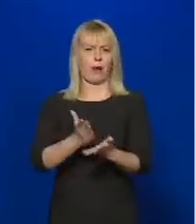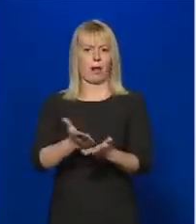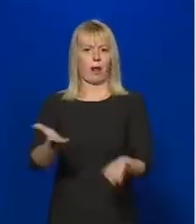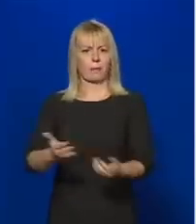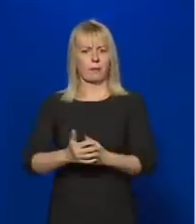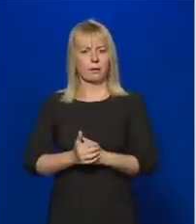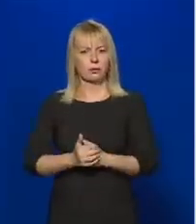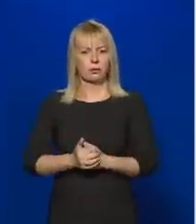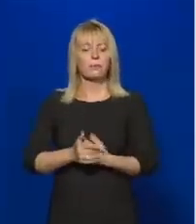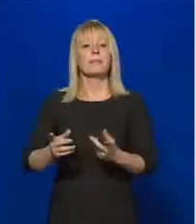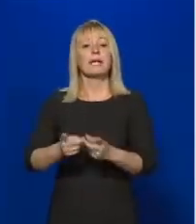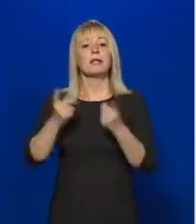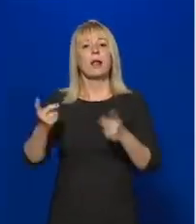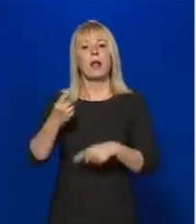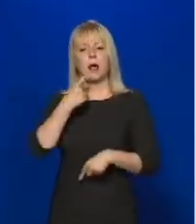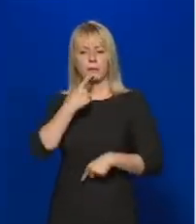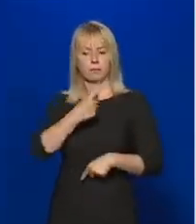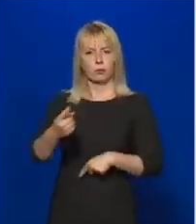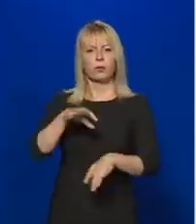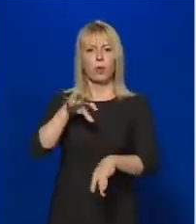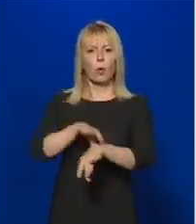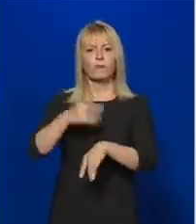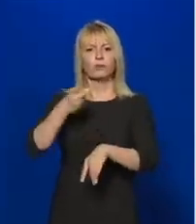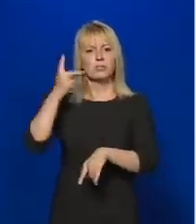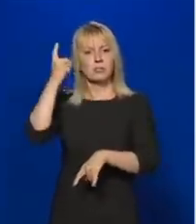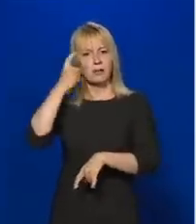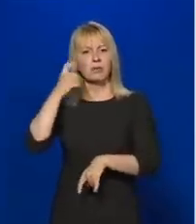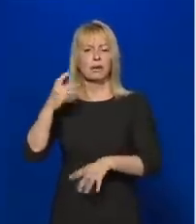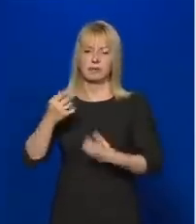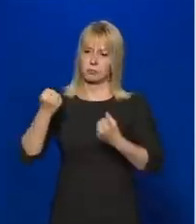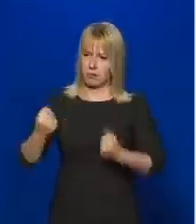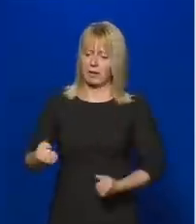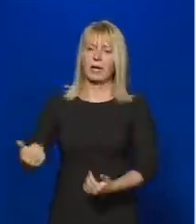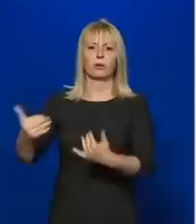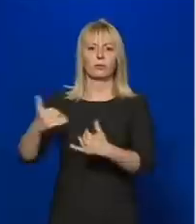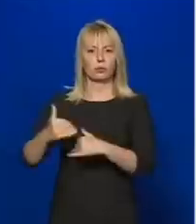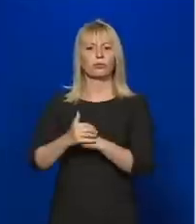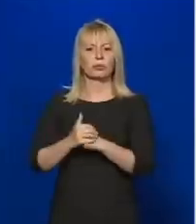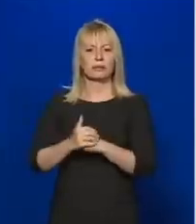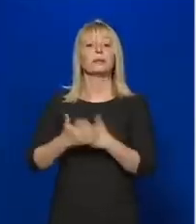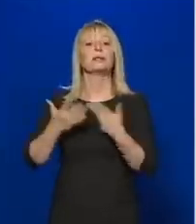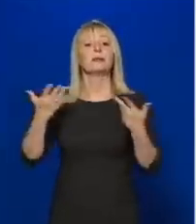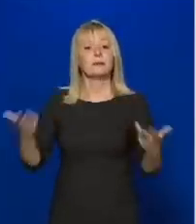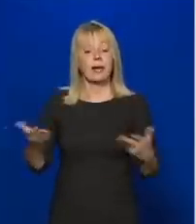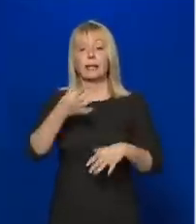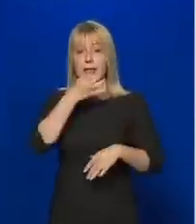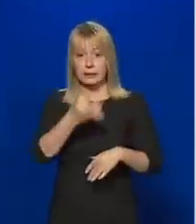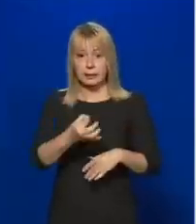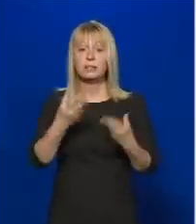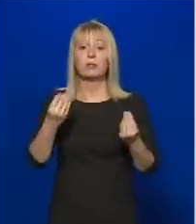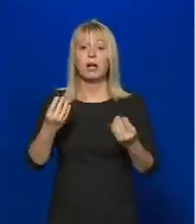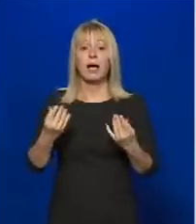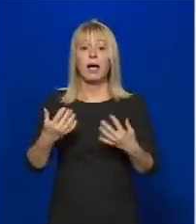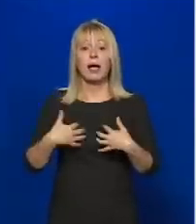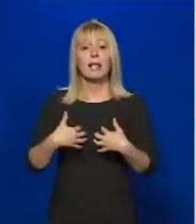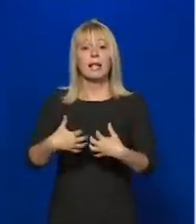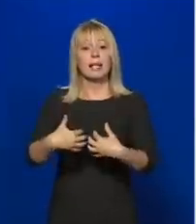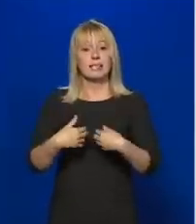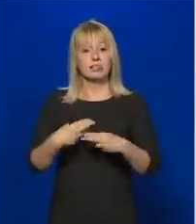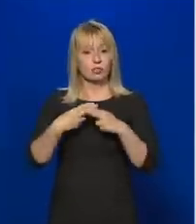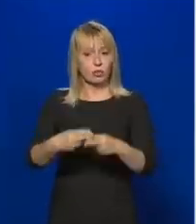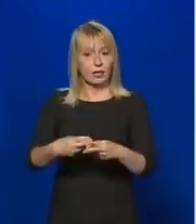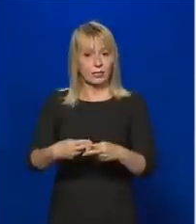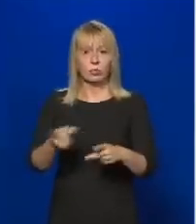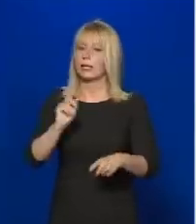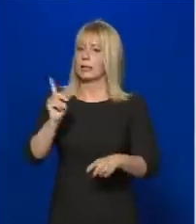és a lapunk által megismert orvosi szakvélemény is megerősíti. Kérdések a következők, hány légzés segítő berendezés, tehát nem